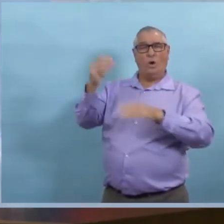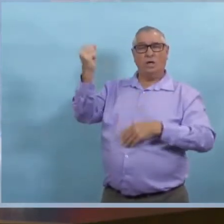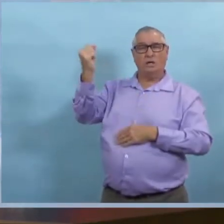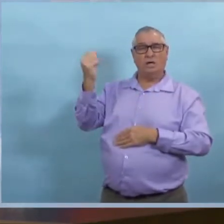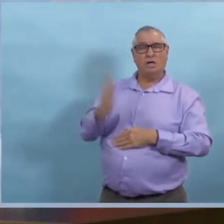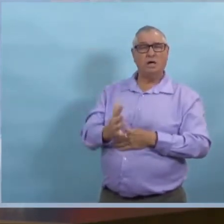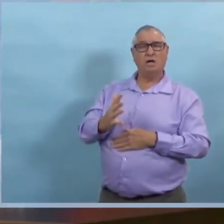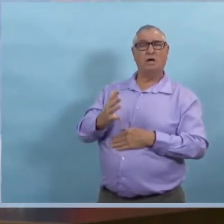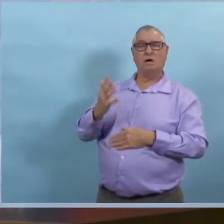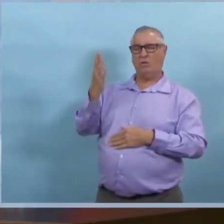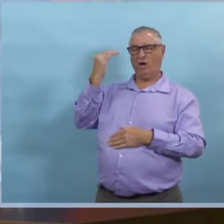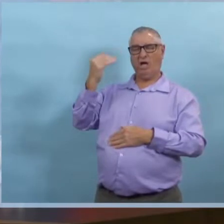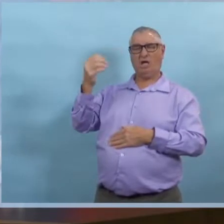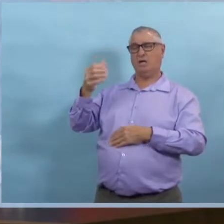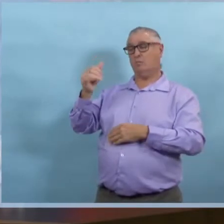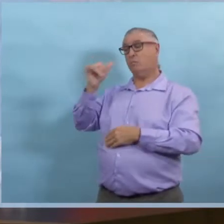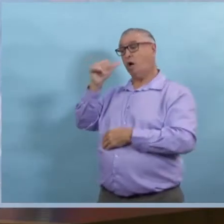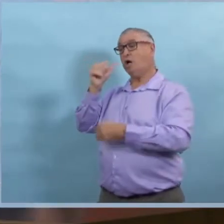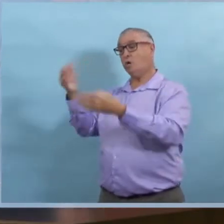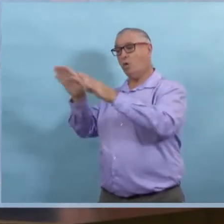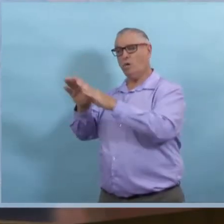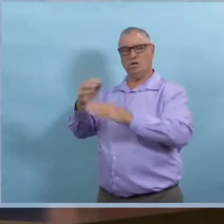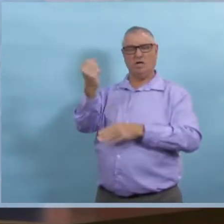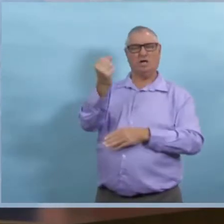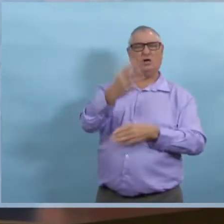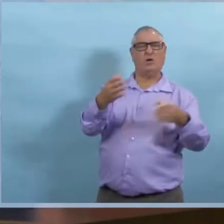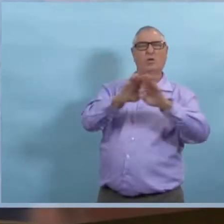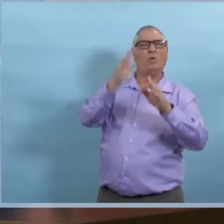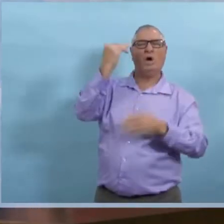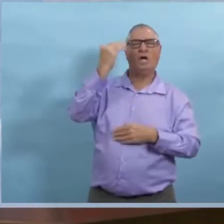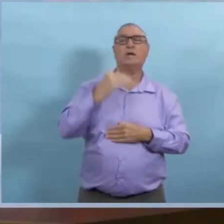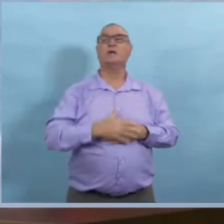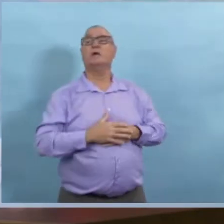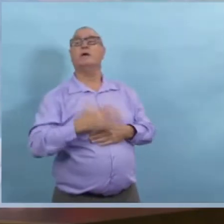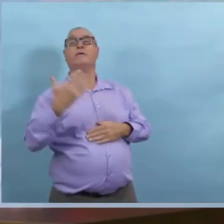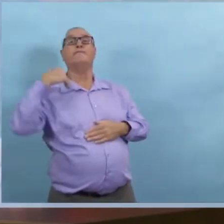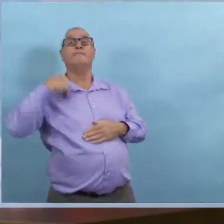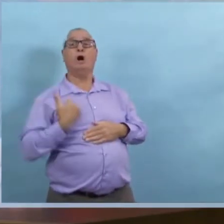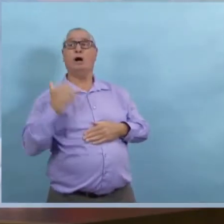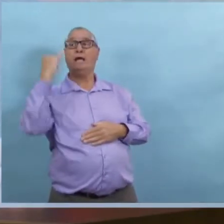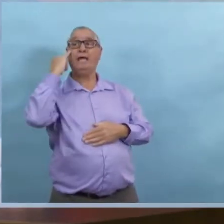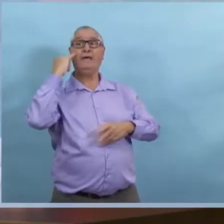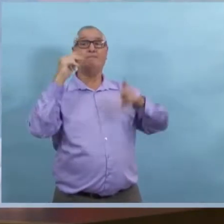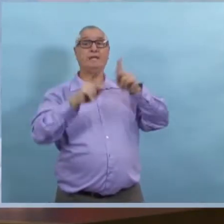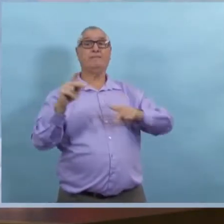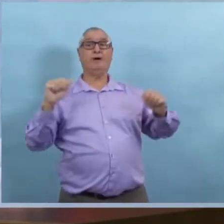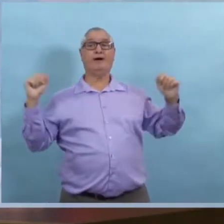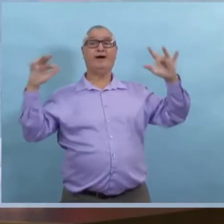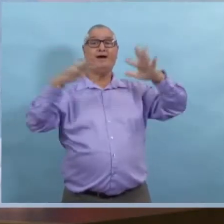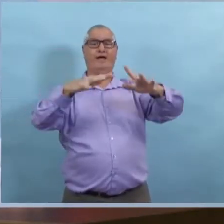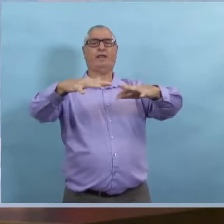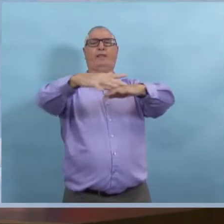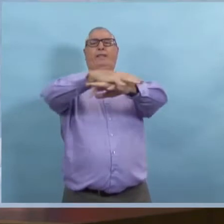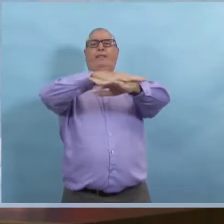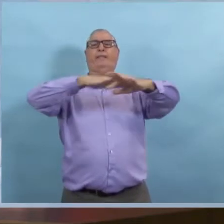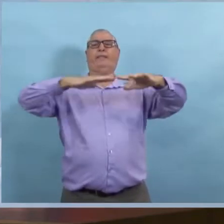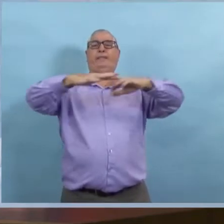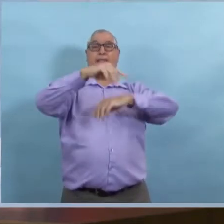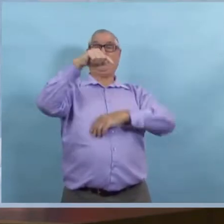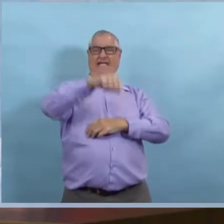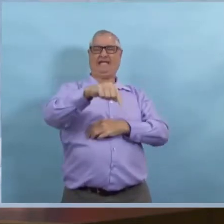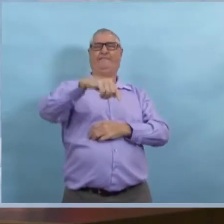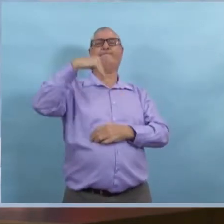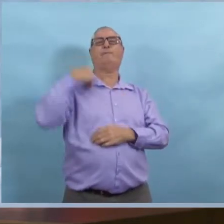Est-ce qu'il y a des raisons pour lesquelles vous fermez les casinos ? Alors, ce qu'on a comme preuve, c'est que ce virus se